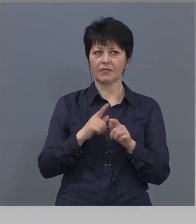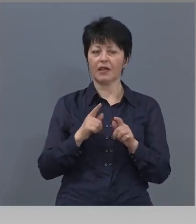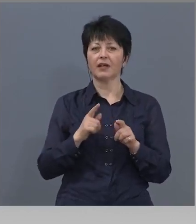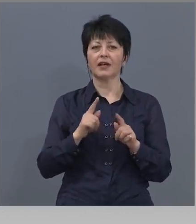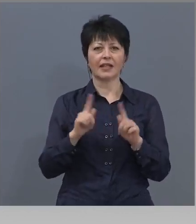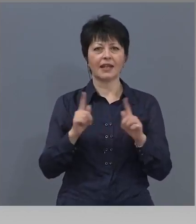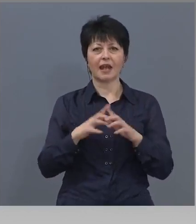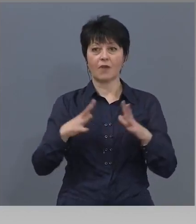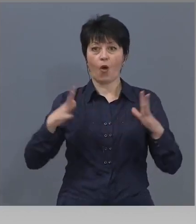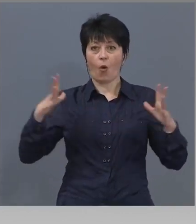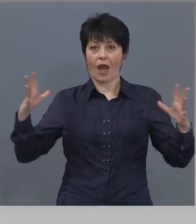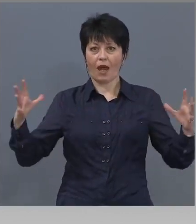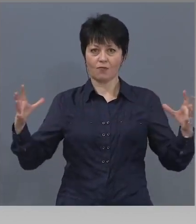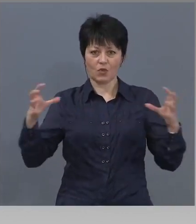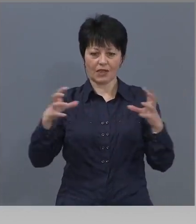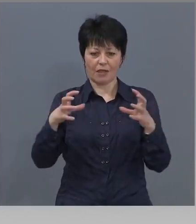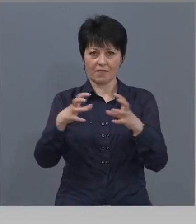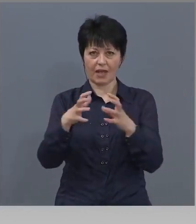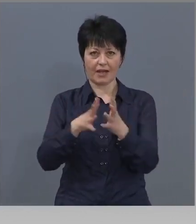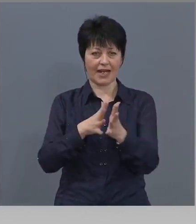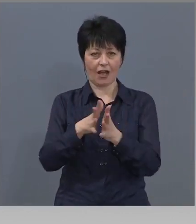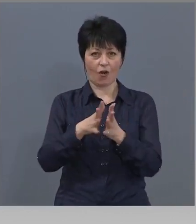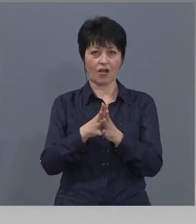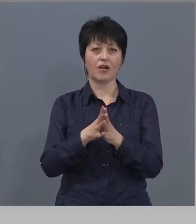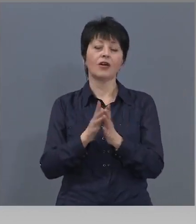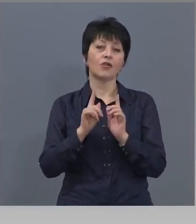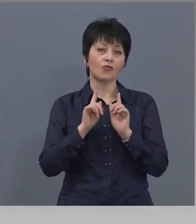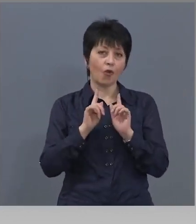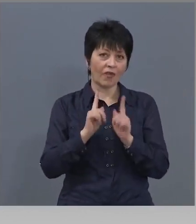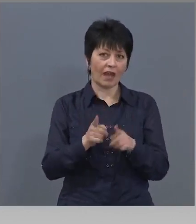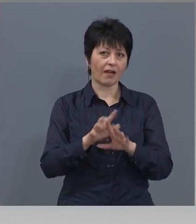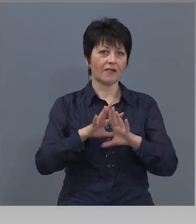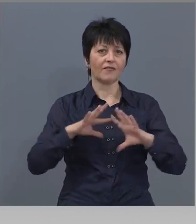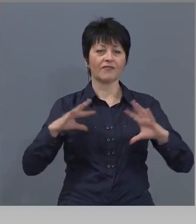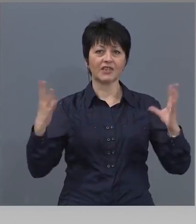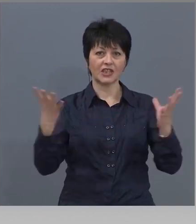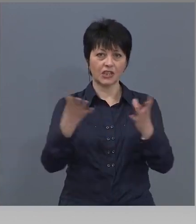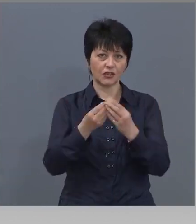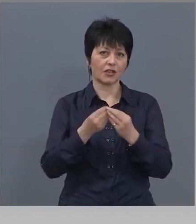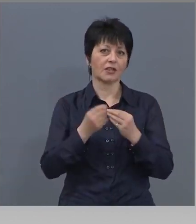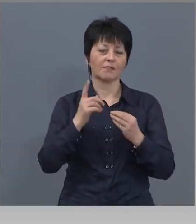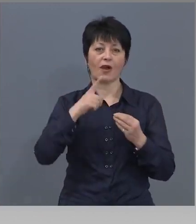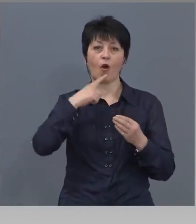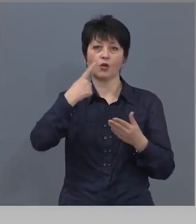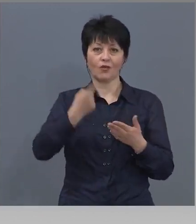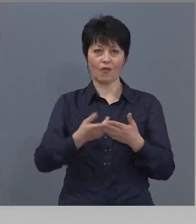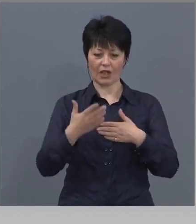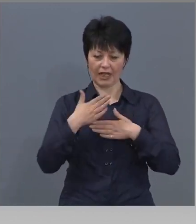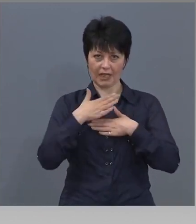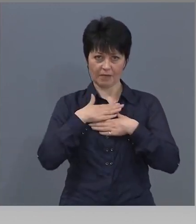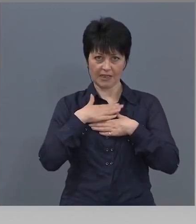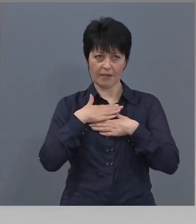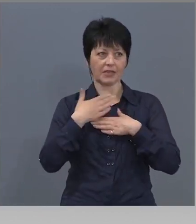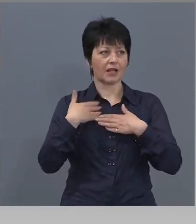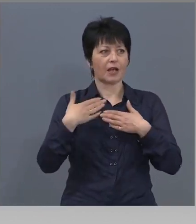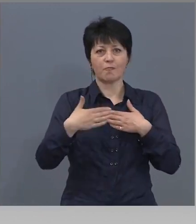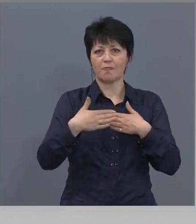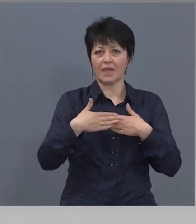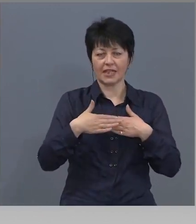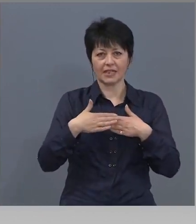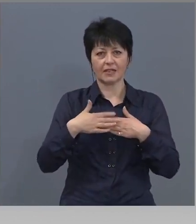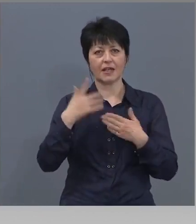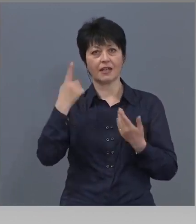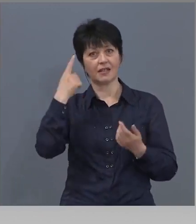голямо събиране вътре, нека всички да сме отговорни към себе си, към близките и да се